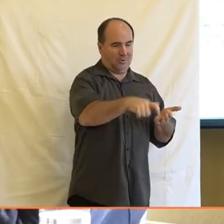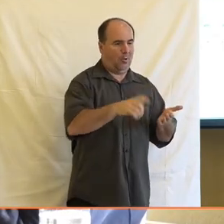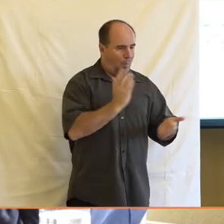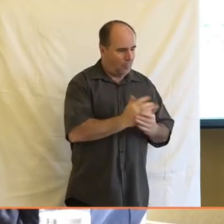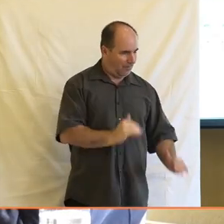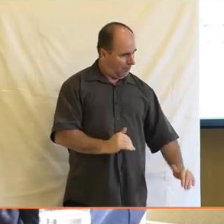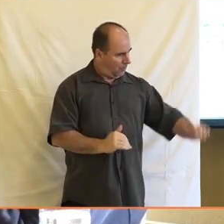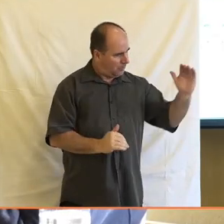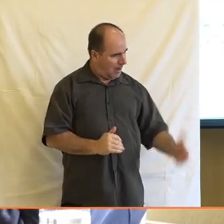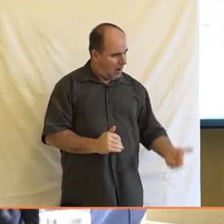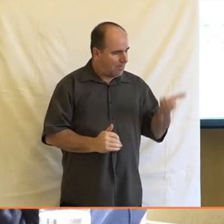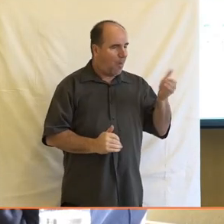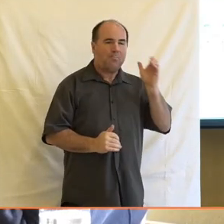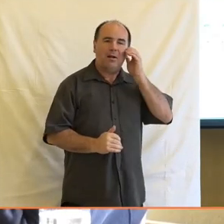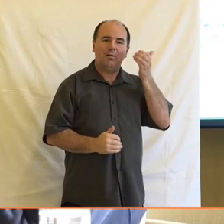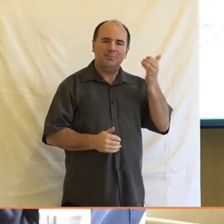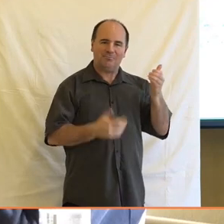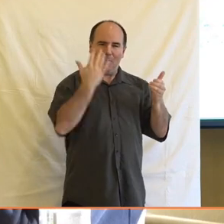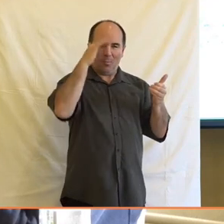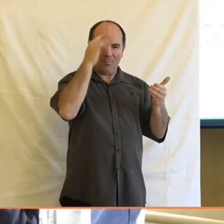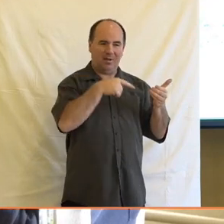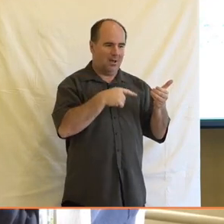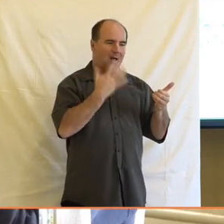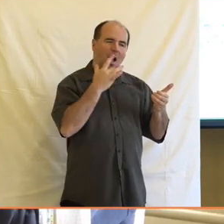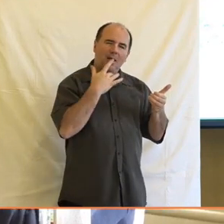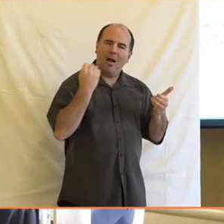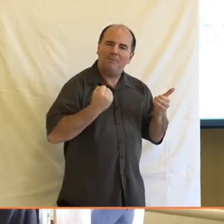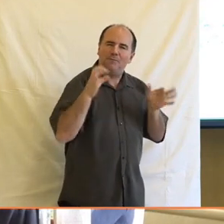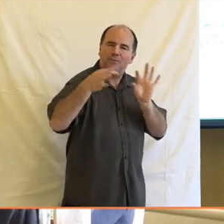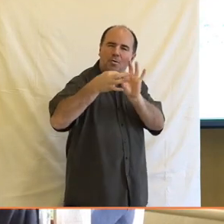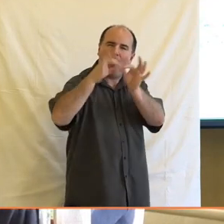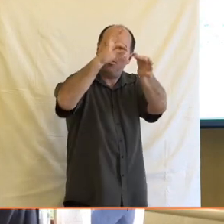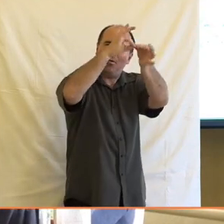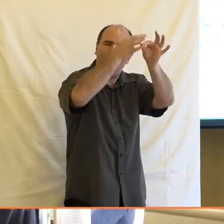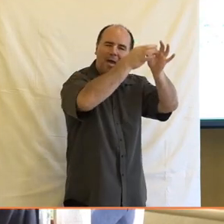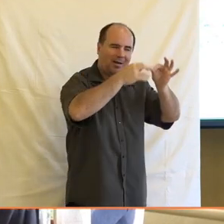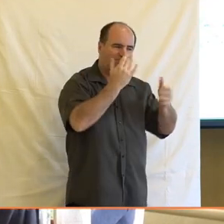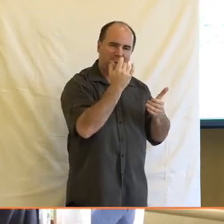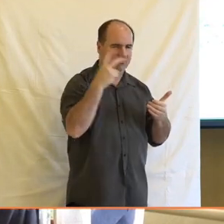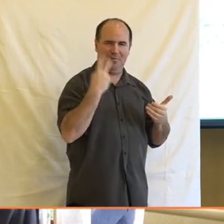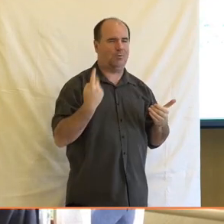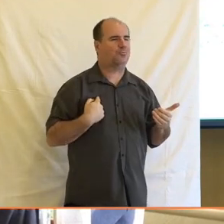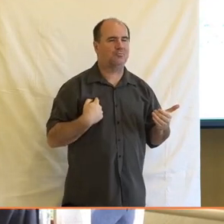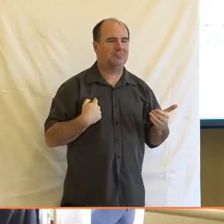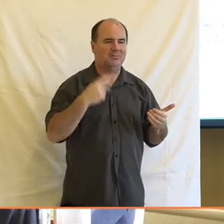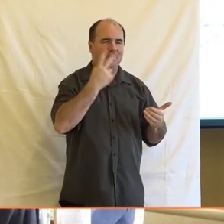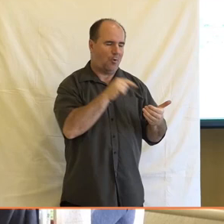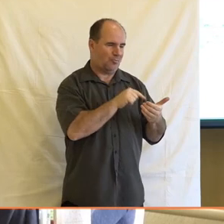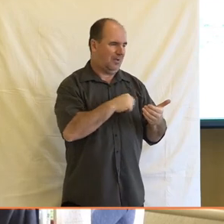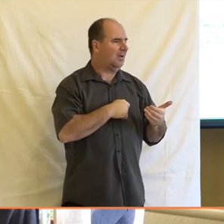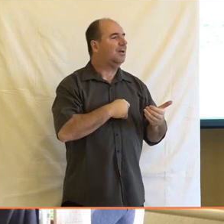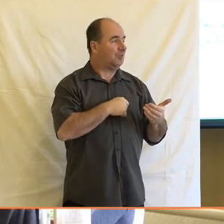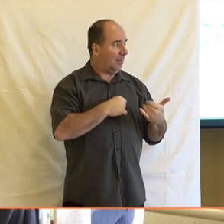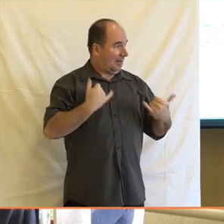tak často jim chybí ta znalost toho, jak ty technologie fungují a nějaký schopnost se kriticky zamýšlet nad